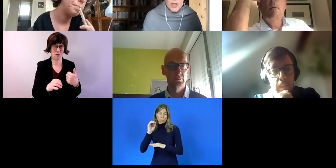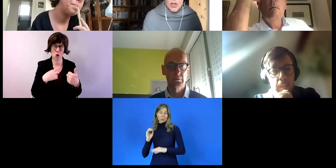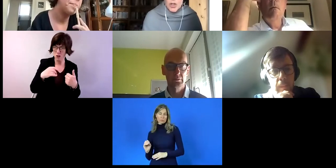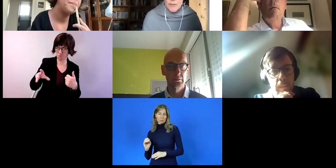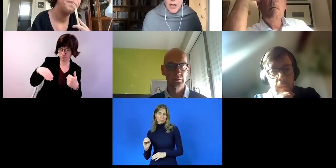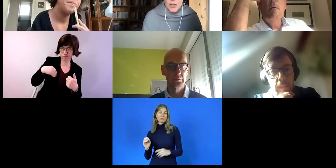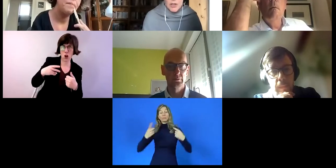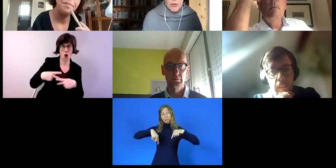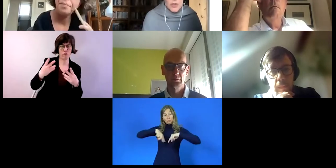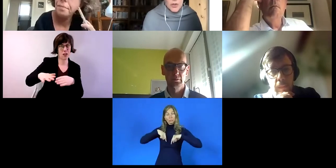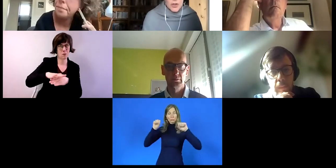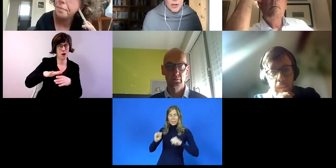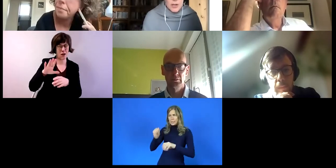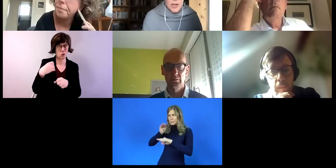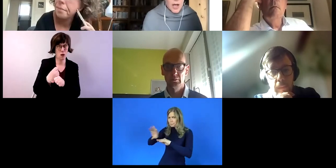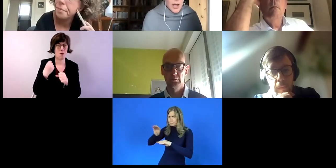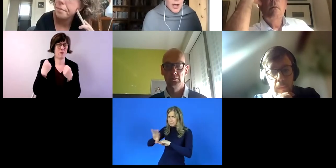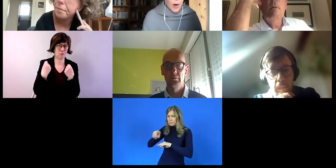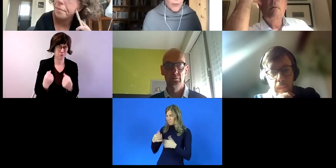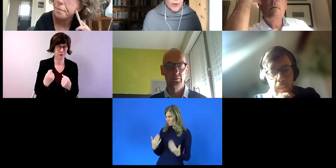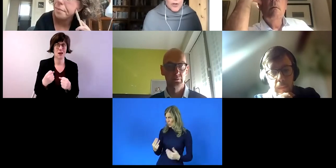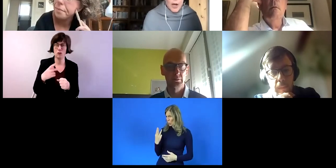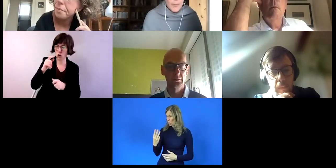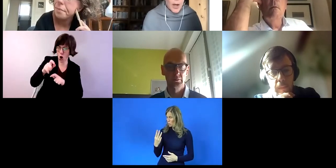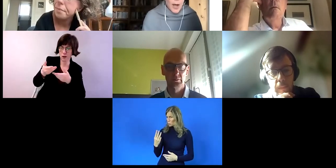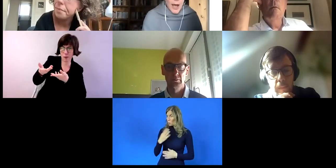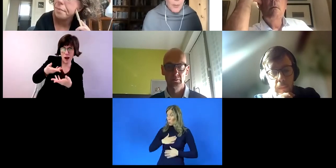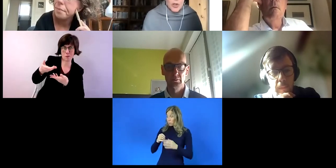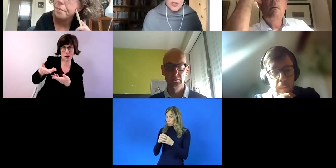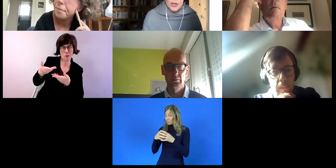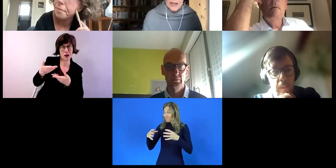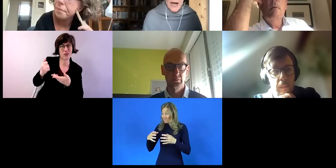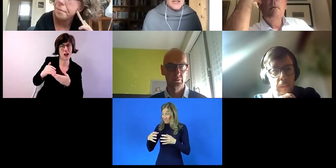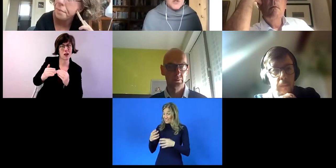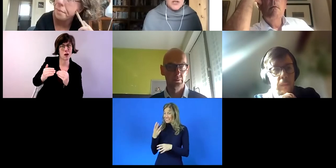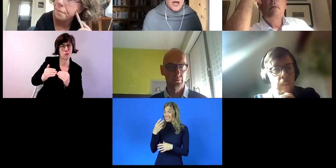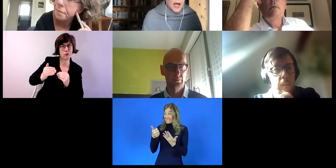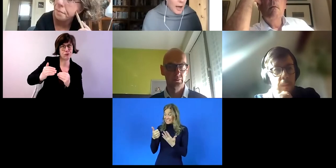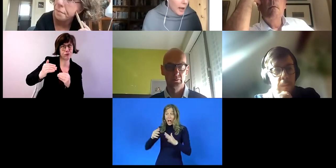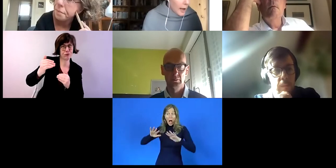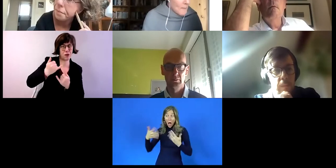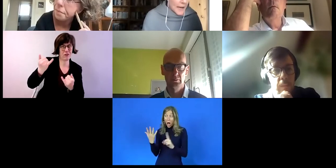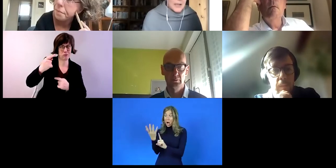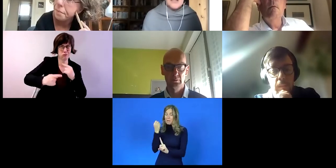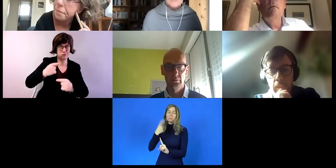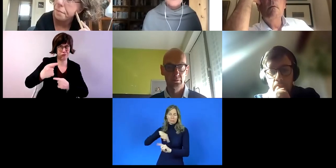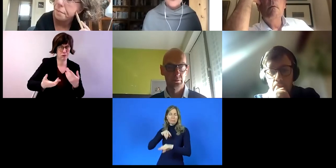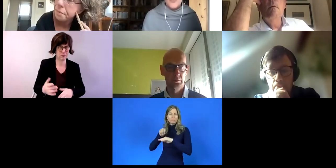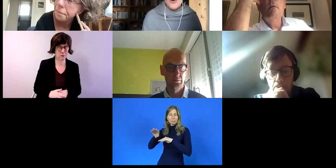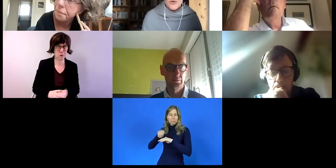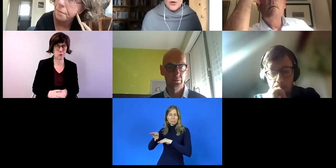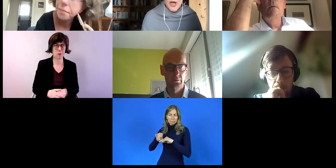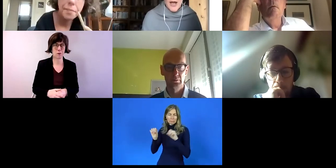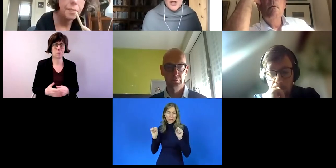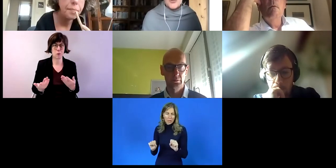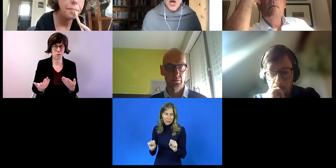ganzen öffentlichen Sektor zusammen, um Leute zu beraten, wie sie dieses erhöhte Ziel dann wieder Zeit erreichen können. Auf jeden Fall